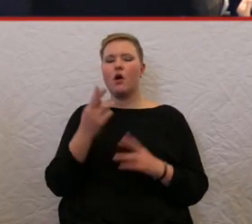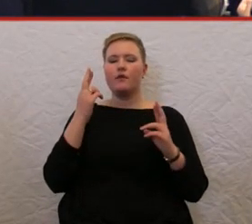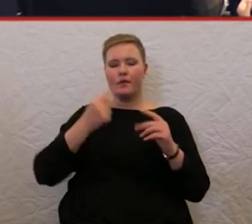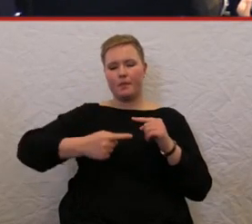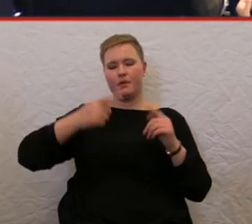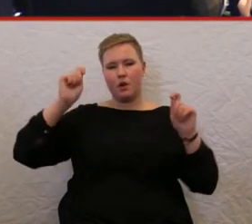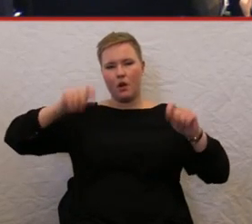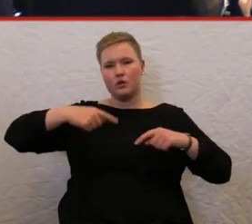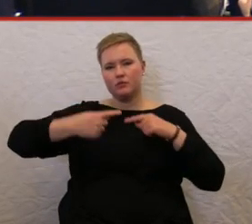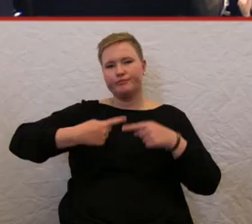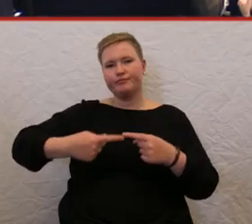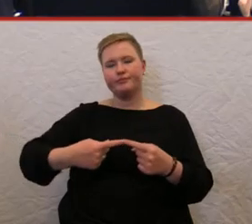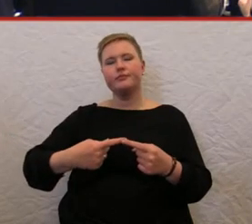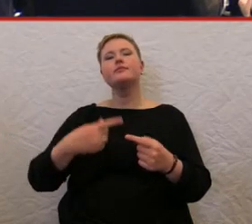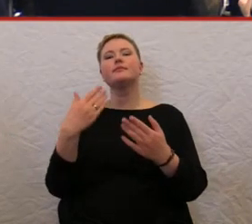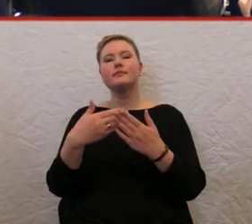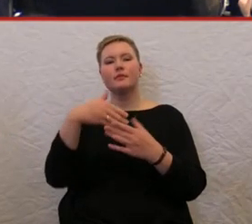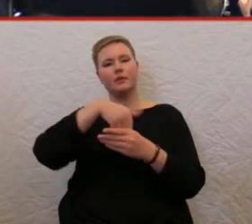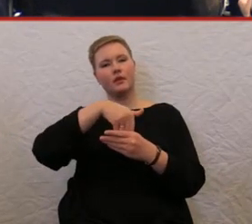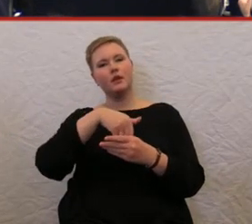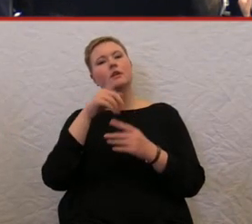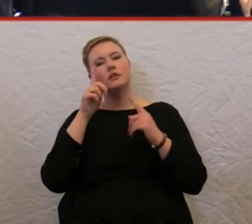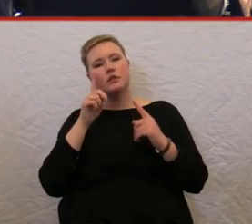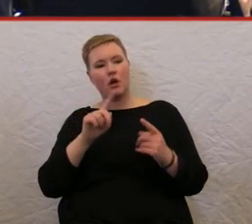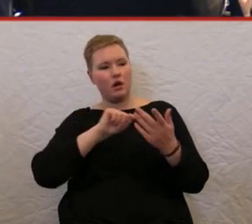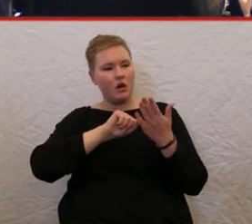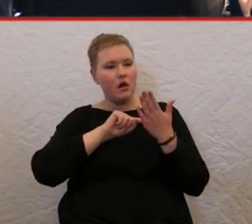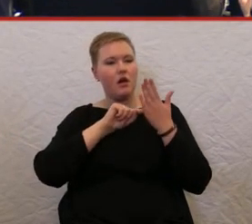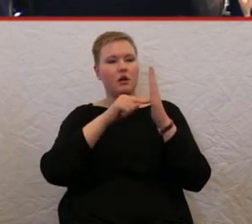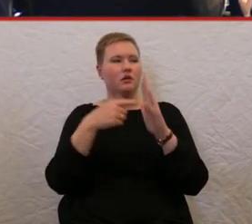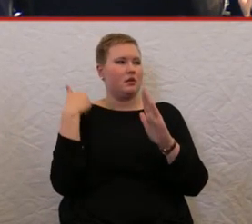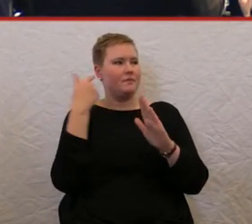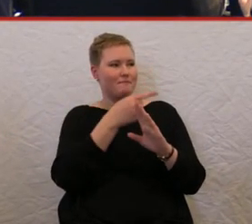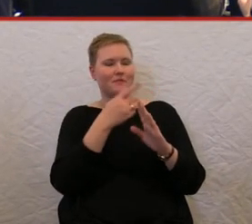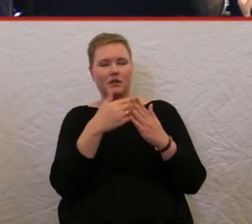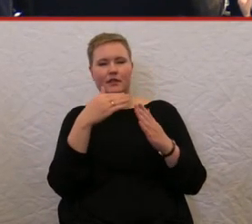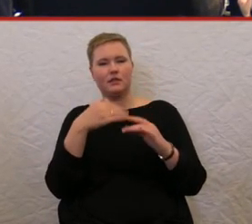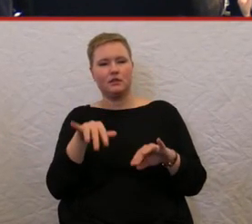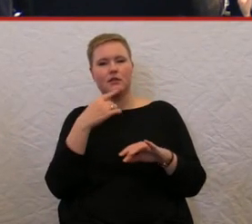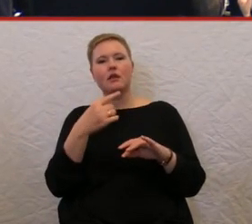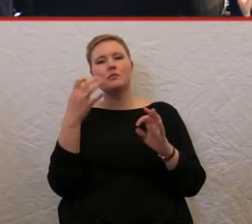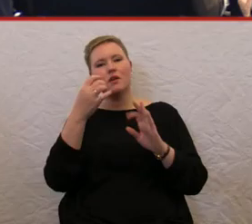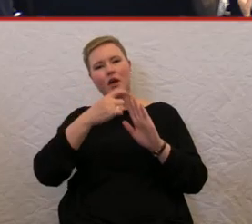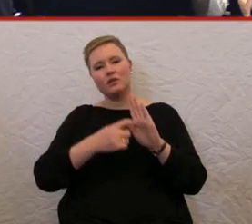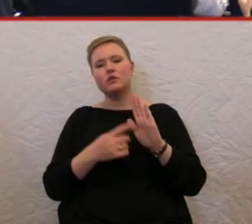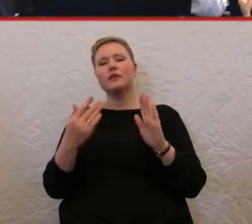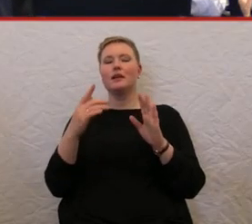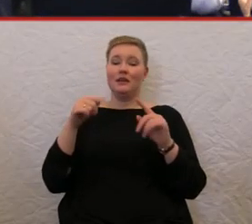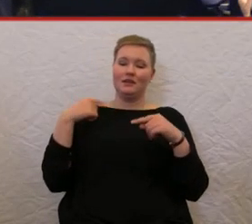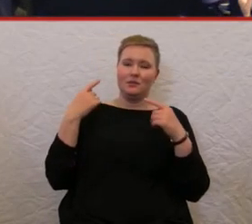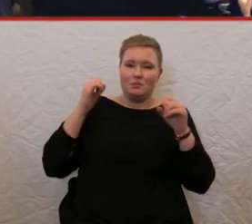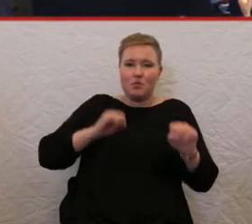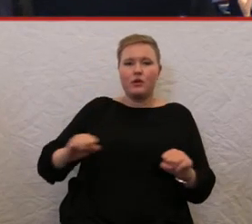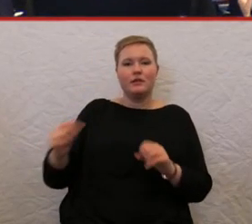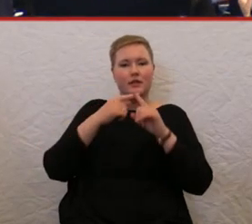und da wird dann diese Voraussetzungen, die Sie gerade geschildert haben, um Taxen hier einzuführen, in Breite, dass es spontan